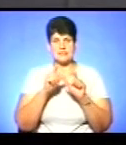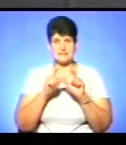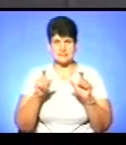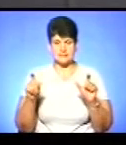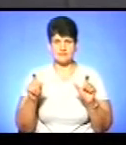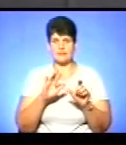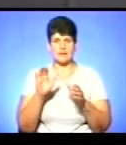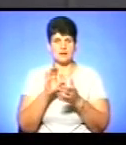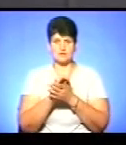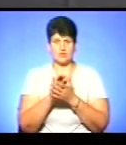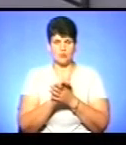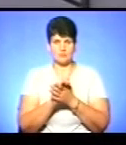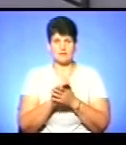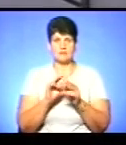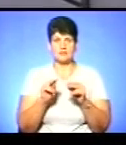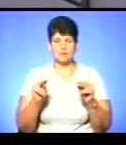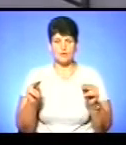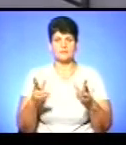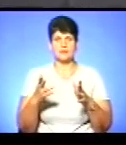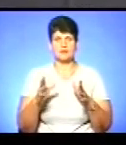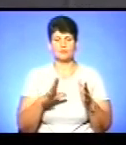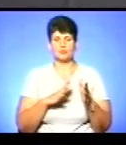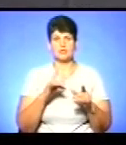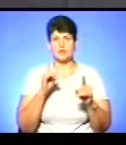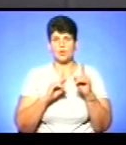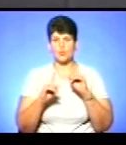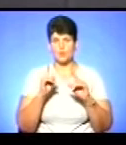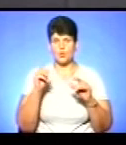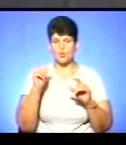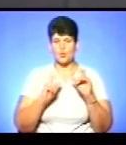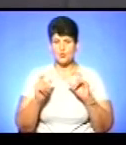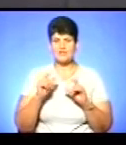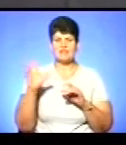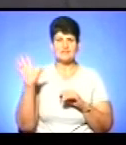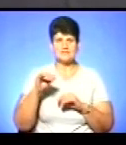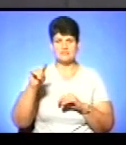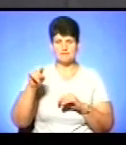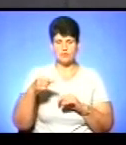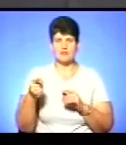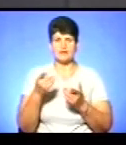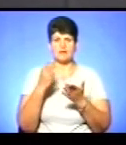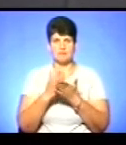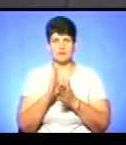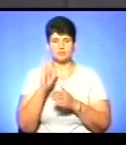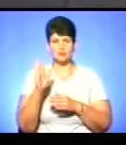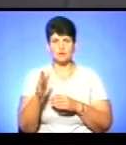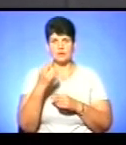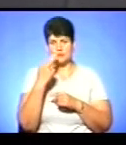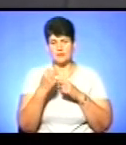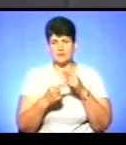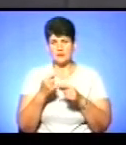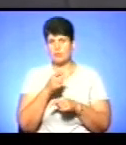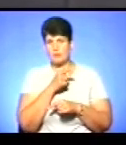вони узнайомили педагогів, педагоги пройшли курси, і, відповідно, усі вимоги, які мають бути до адаптаційного періоду